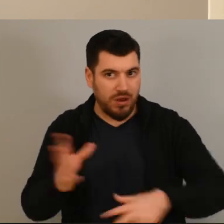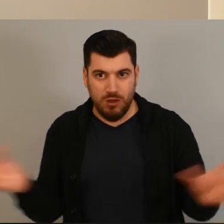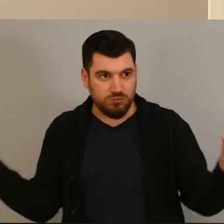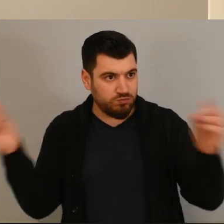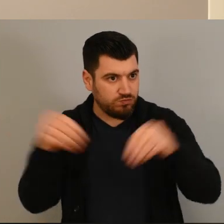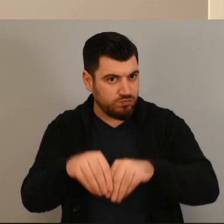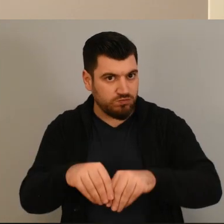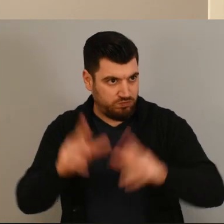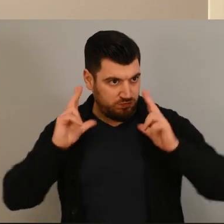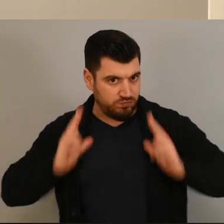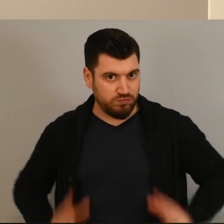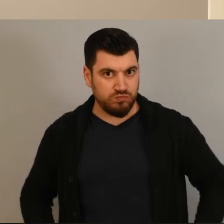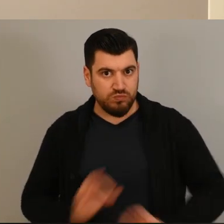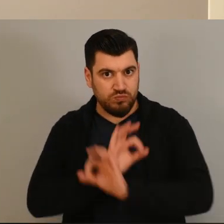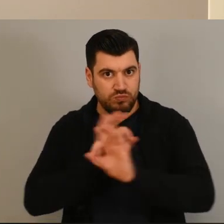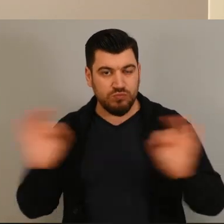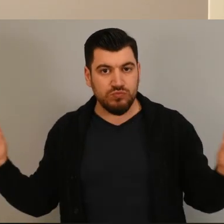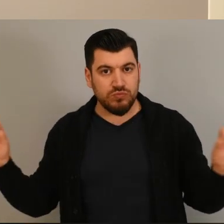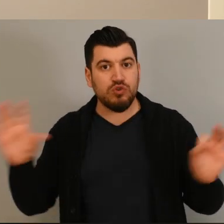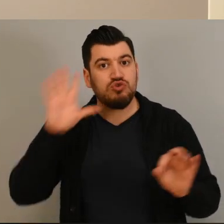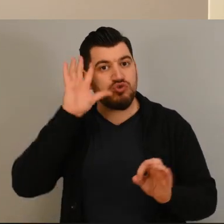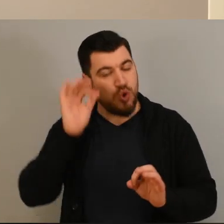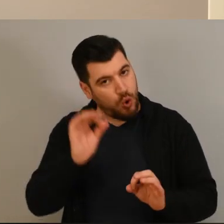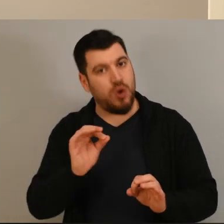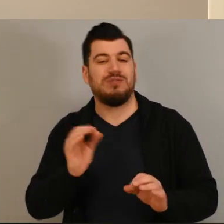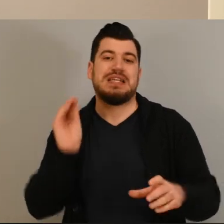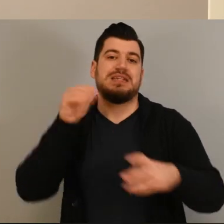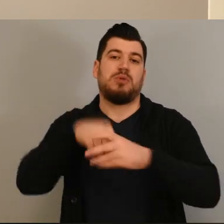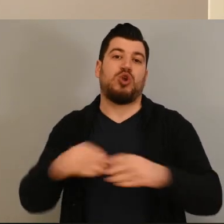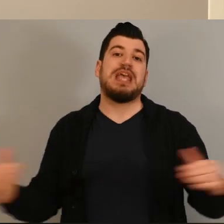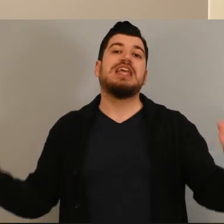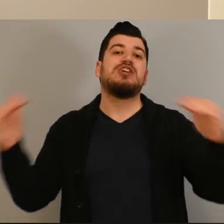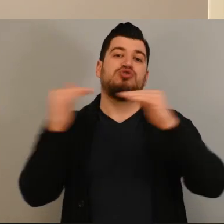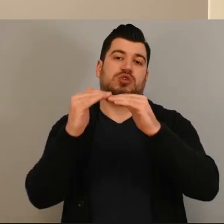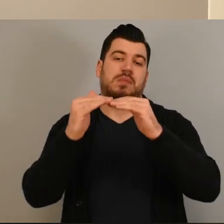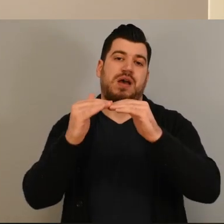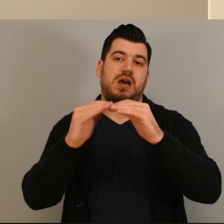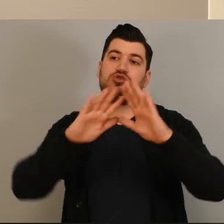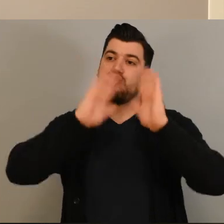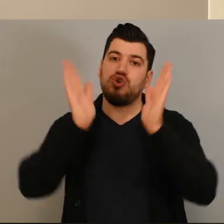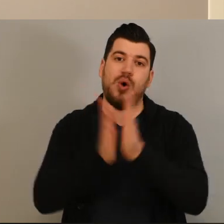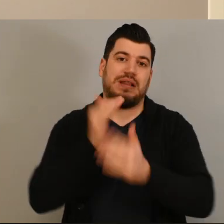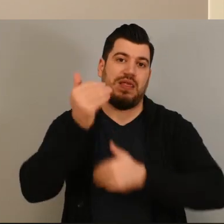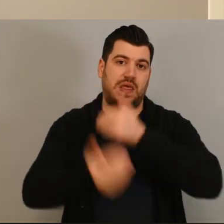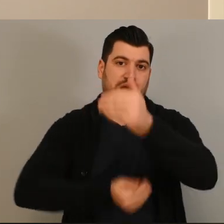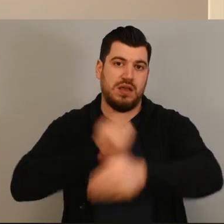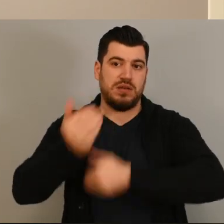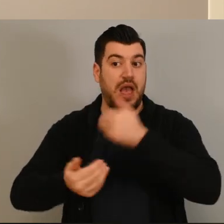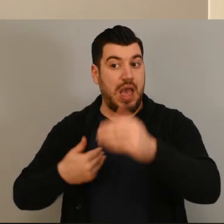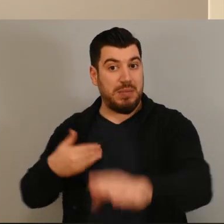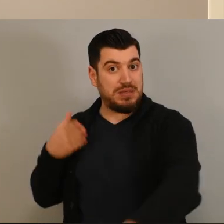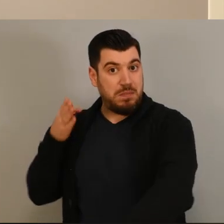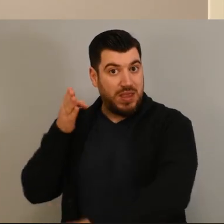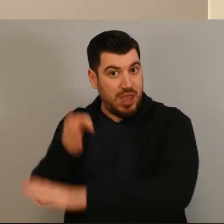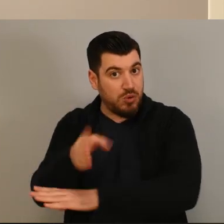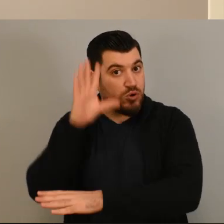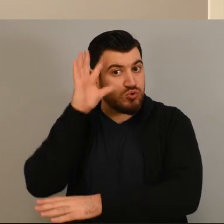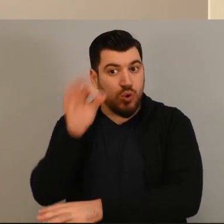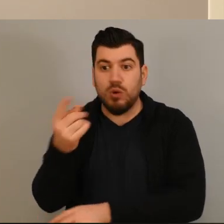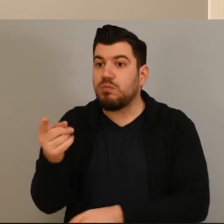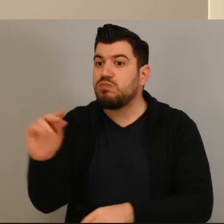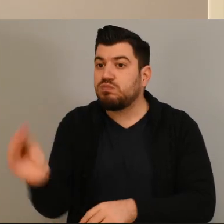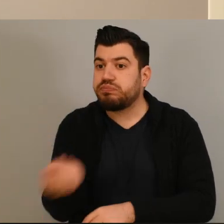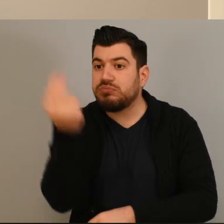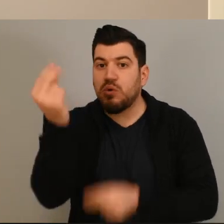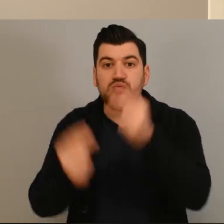μπορούν όλες και όλοι οι νέοι πτυχιούχοι με αναπηρία να συμμετέχουν ισότιμα σε κάθε φάση της διαδικασίας. Είμαστε